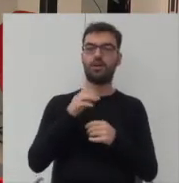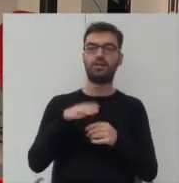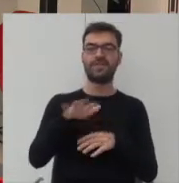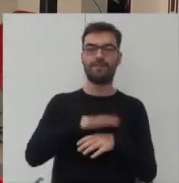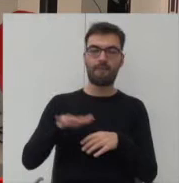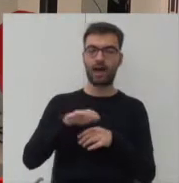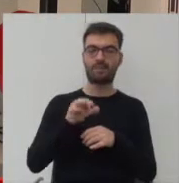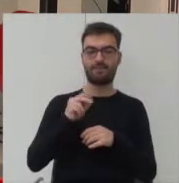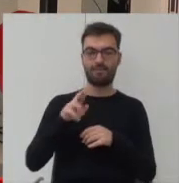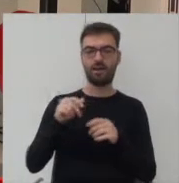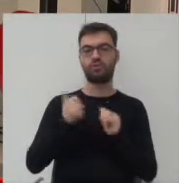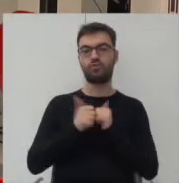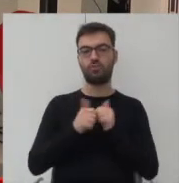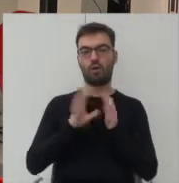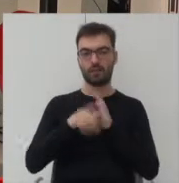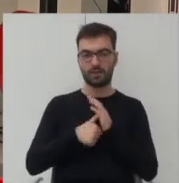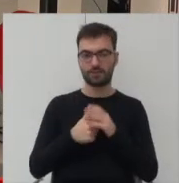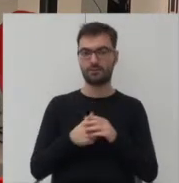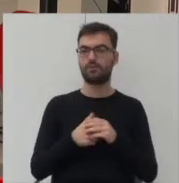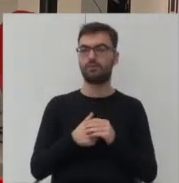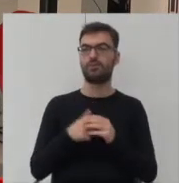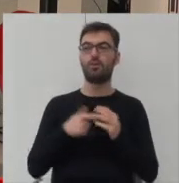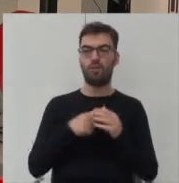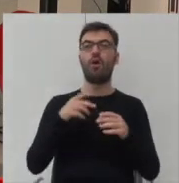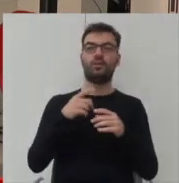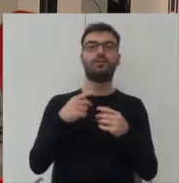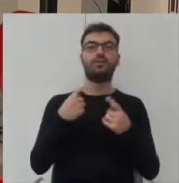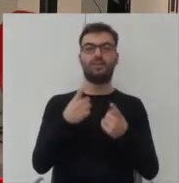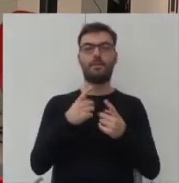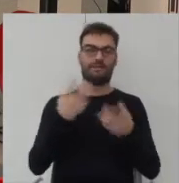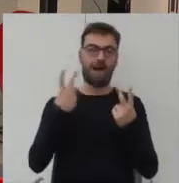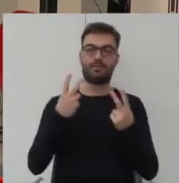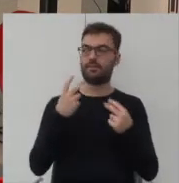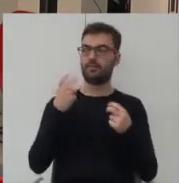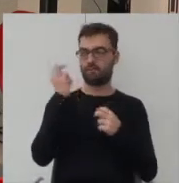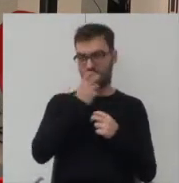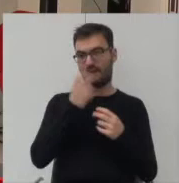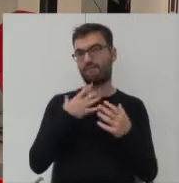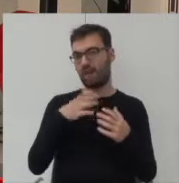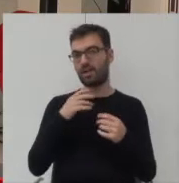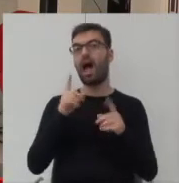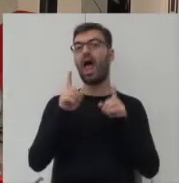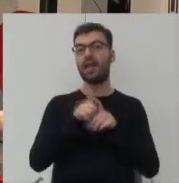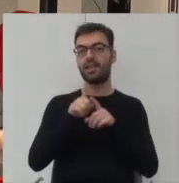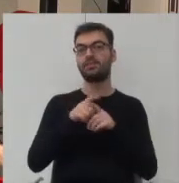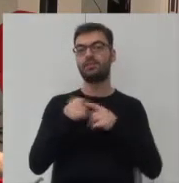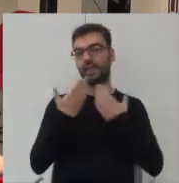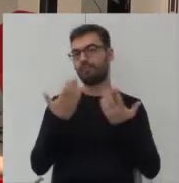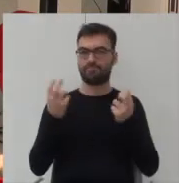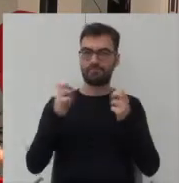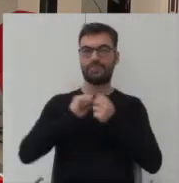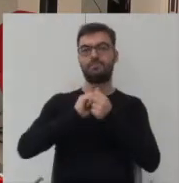To są projekty, które same w sobie są wartością, ale one oprócz tej wartości, że dają jakąś przemianę w